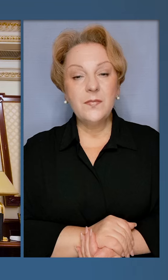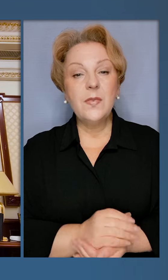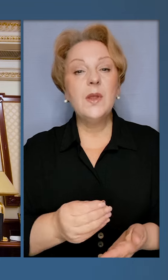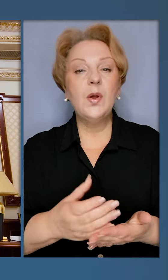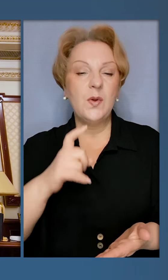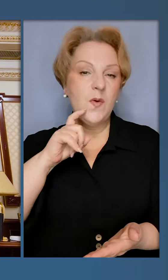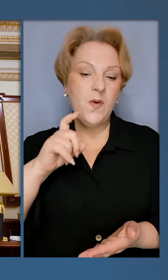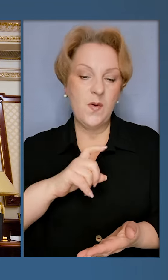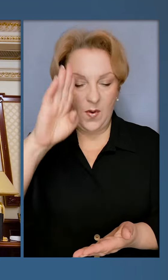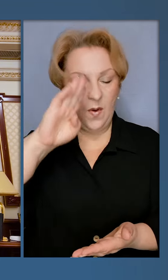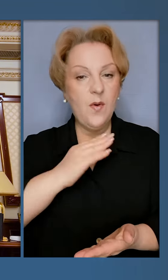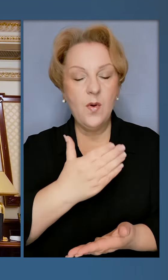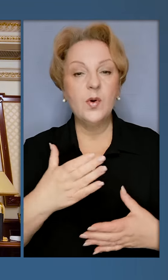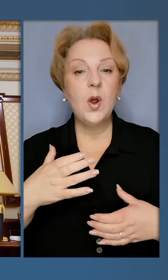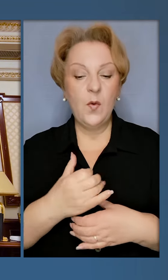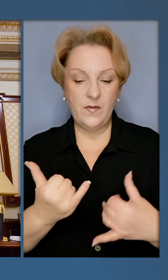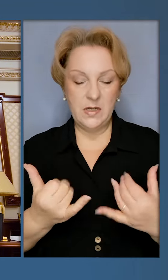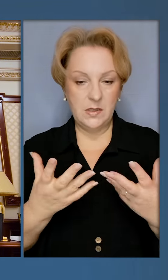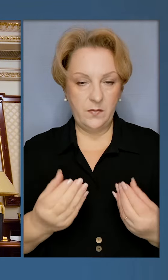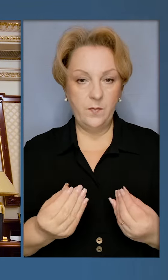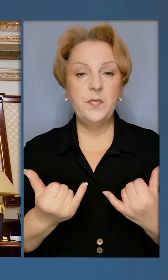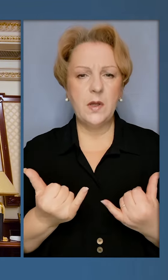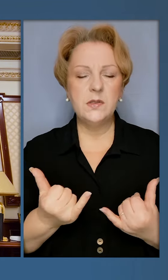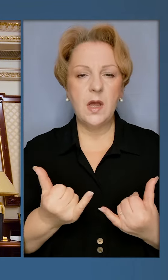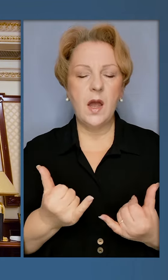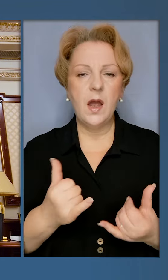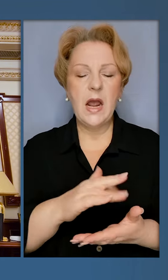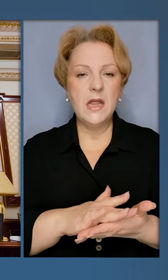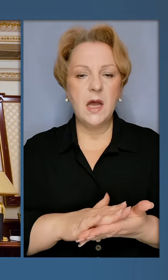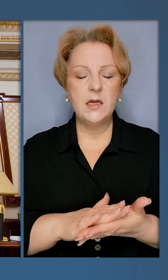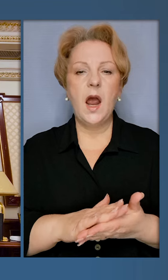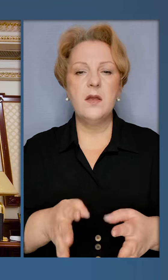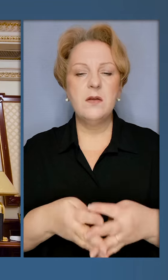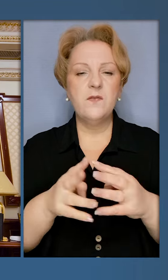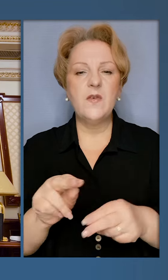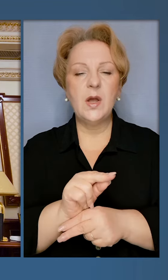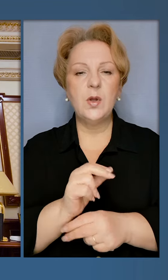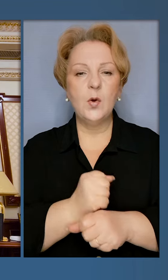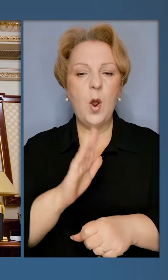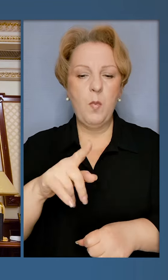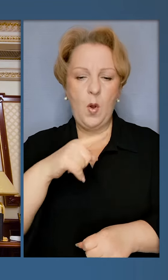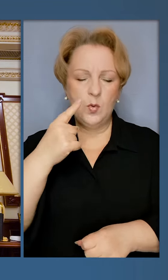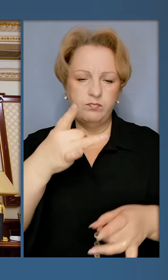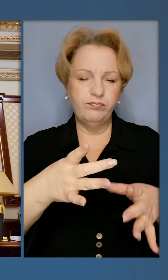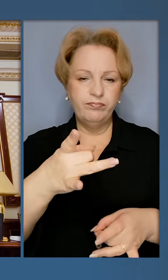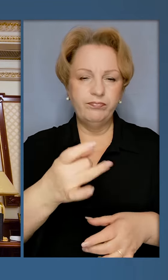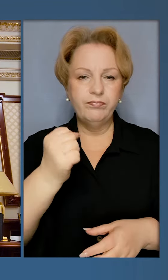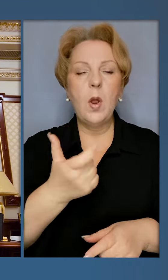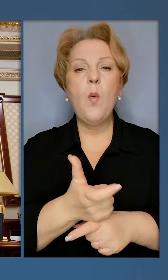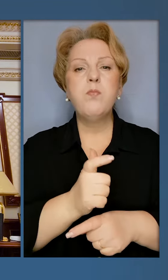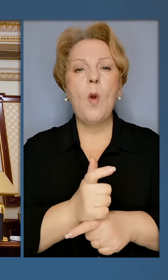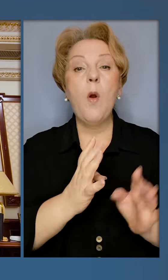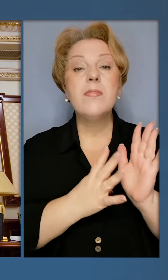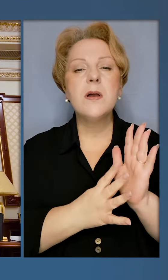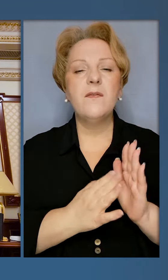Дорогі українці, українки, коротко про цей день. Зараз ще тривають відновлювальні роботи після російського удару. Понад 90